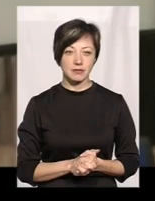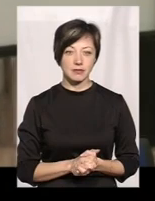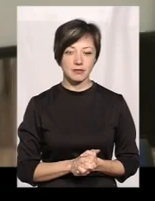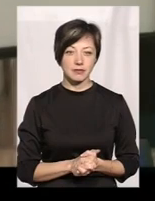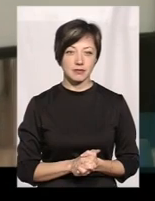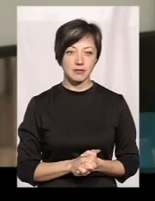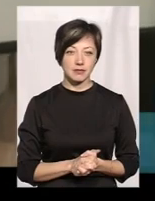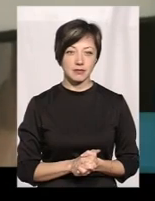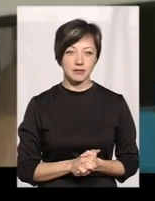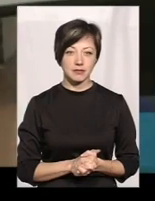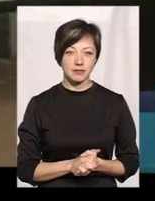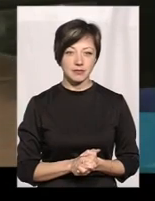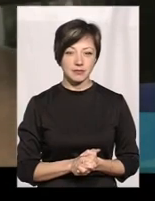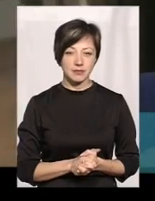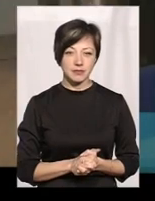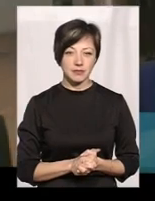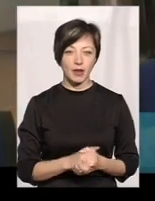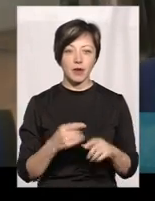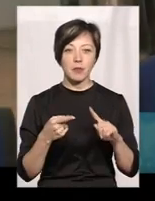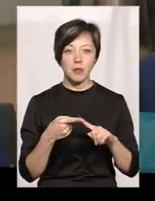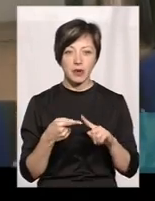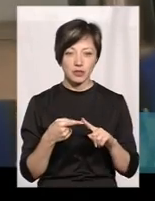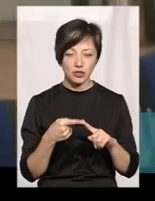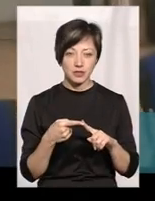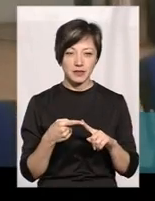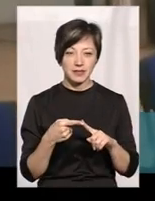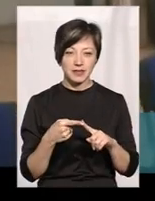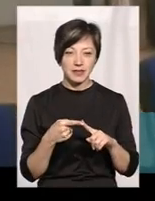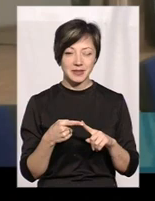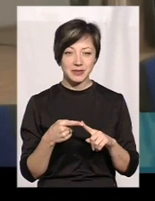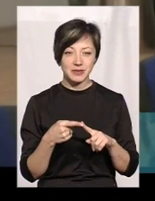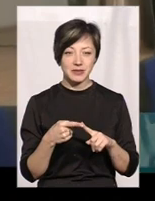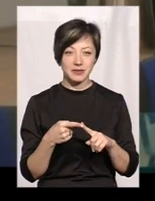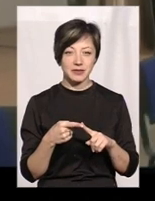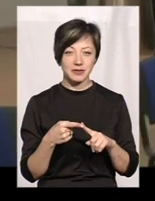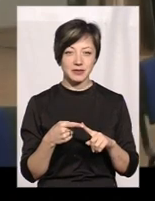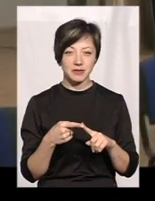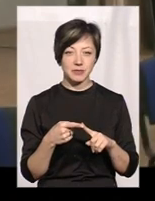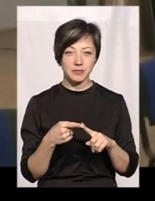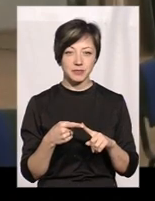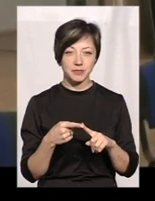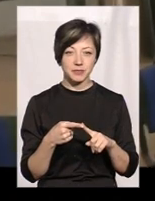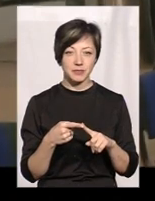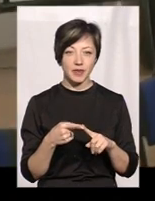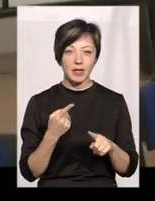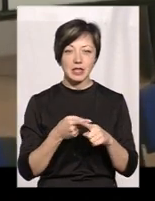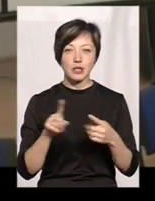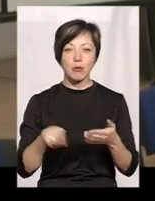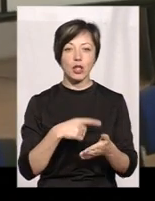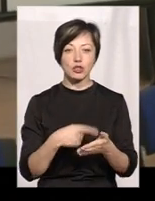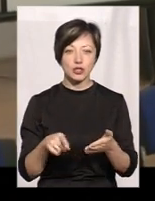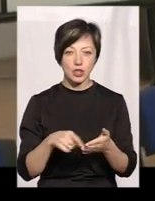І так, по-перше, це планшет.